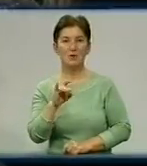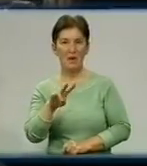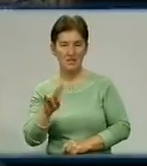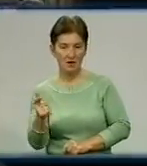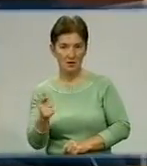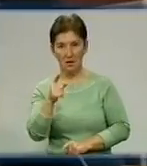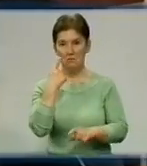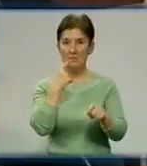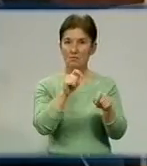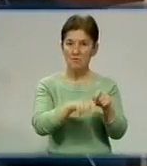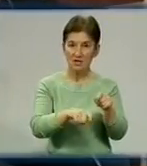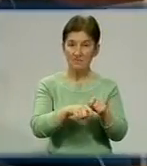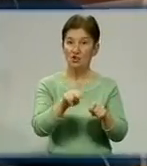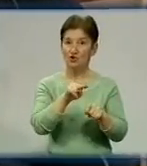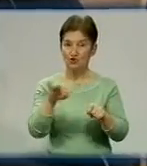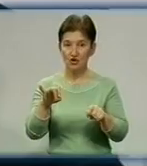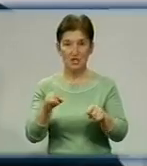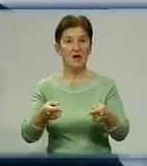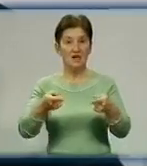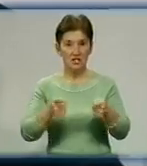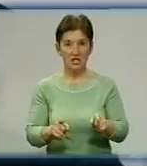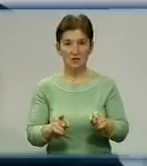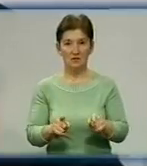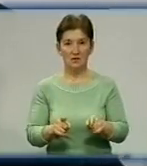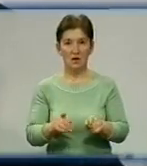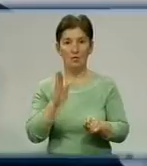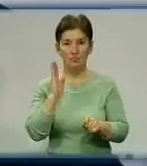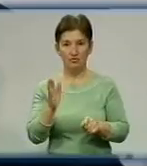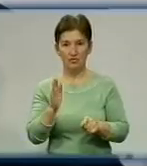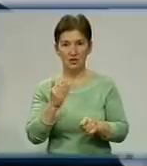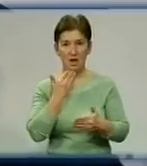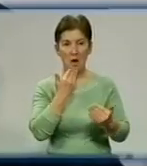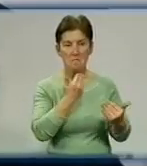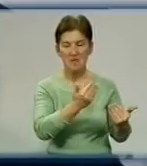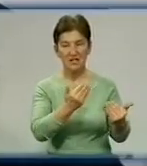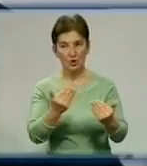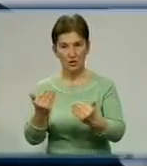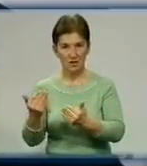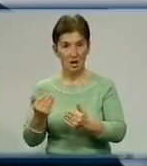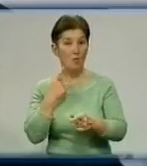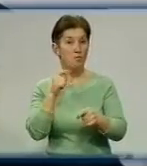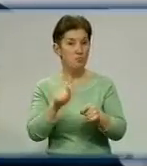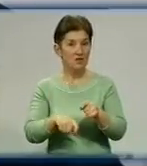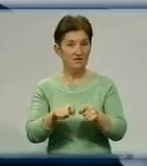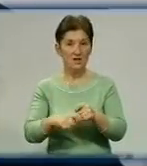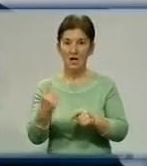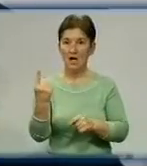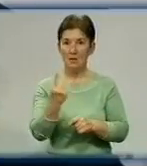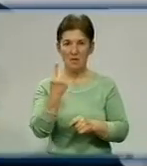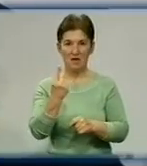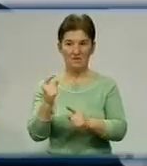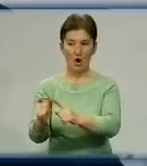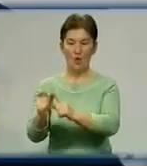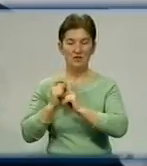центру перевірили, чи дійсно проблема вирішена. В ході мониторингу ми перевірили, що перший відповідь був даний,